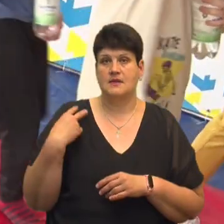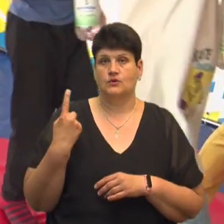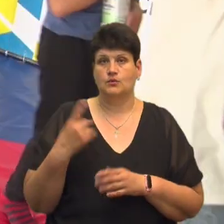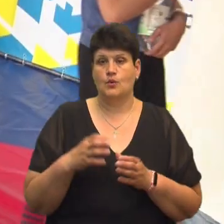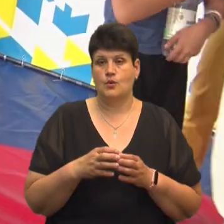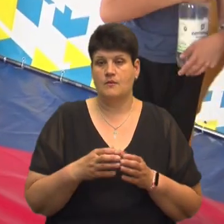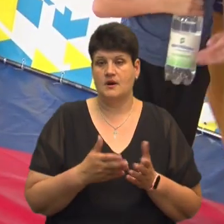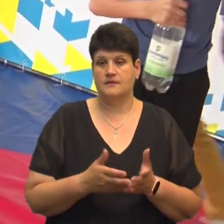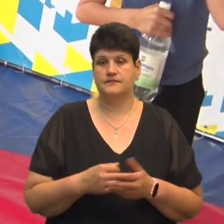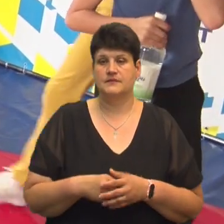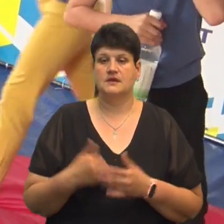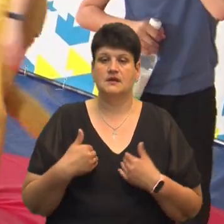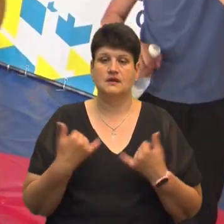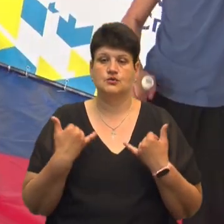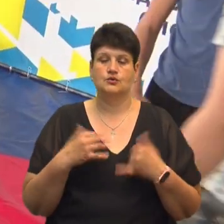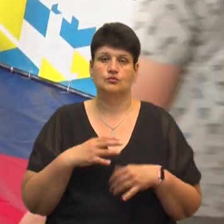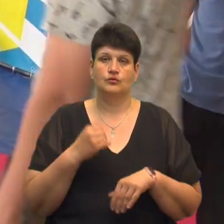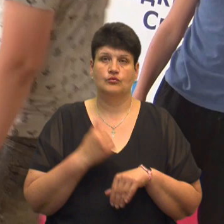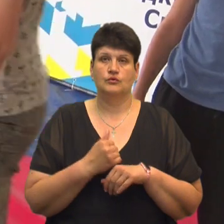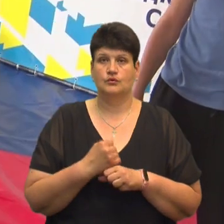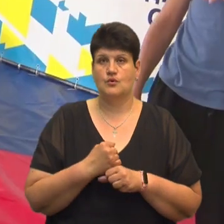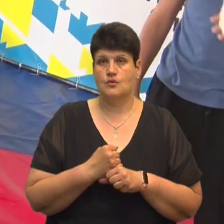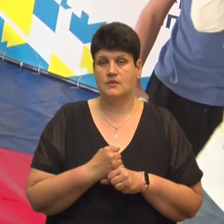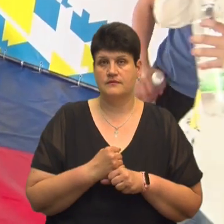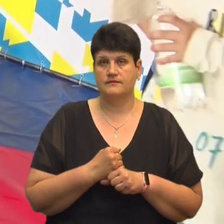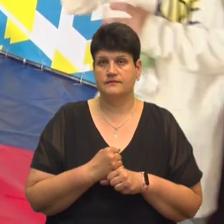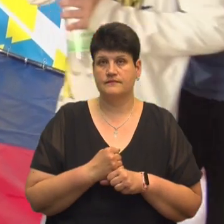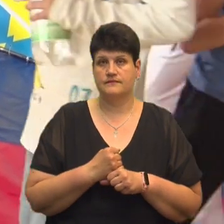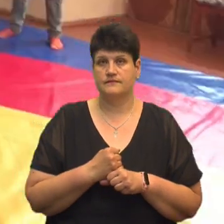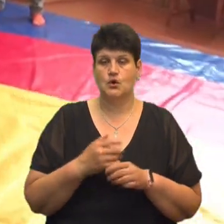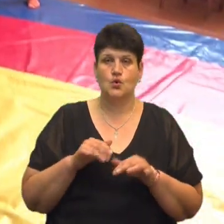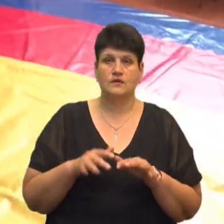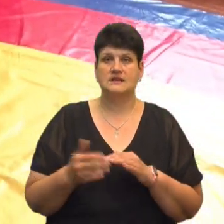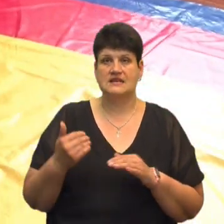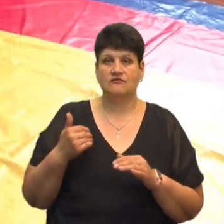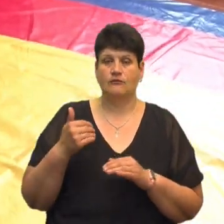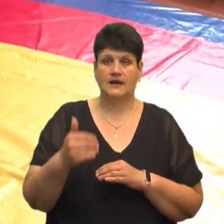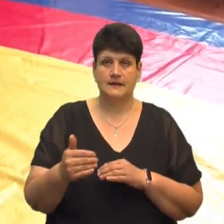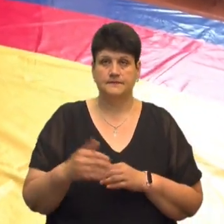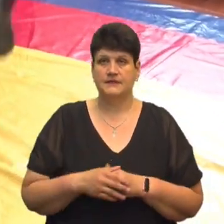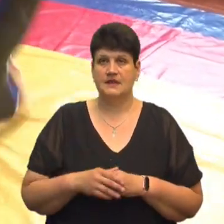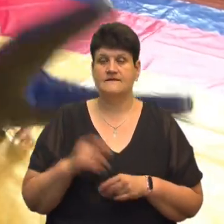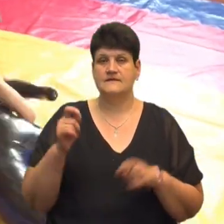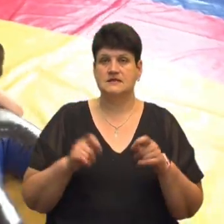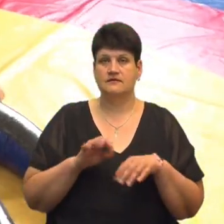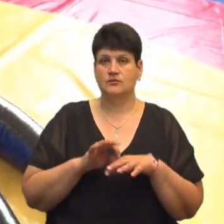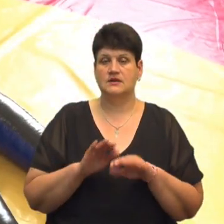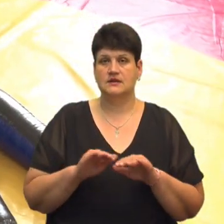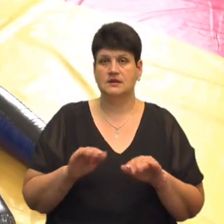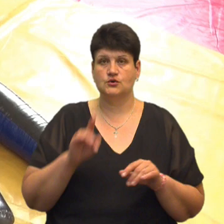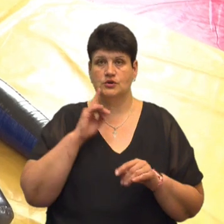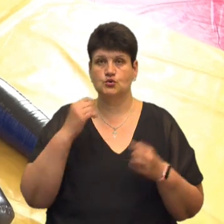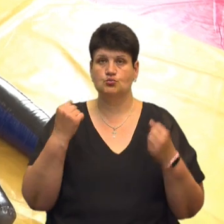Я сьогодні був одним, робив ковірки назад, вперед. Фестиваль провели учні дитячо-юнацької